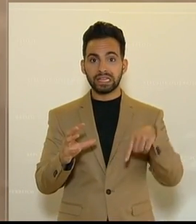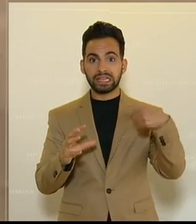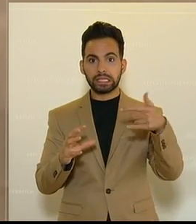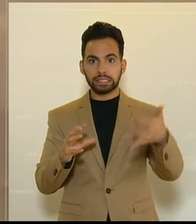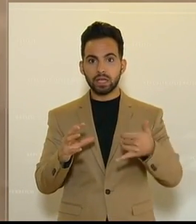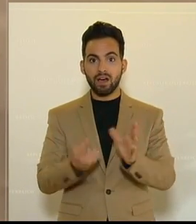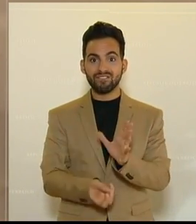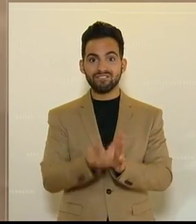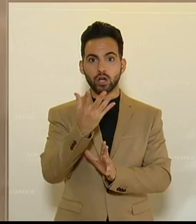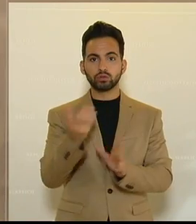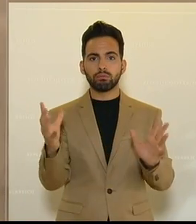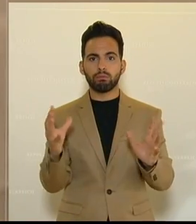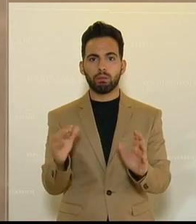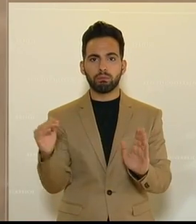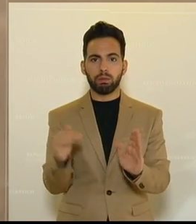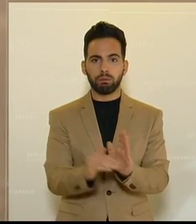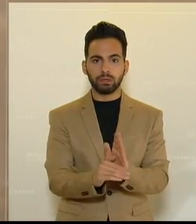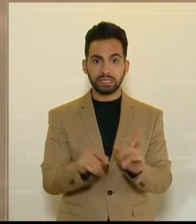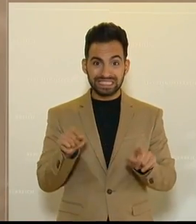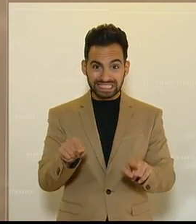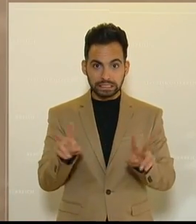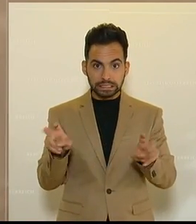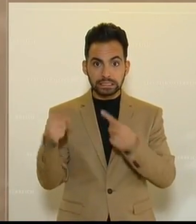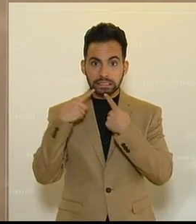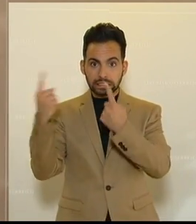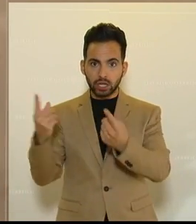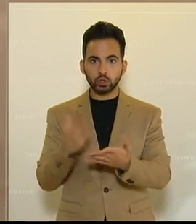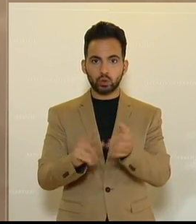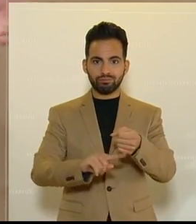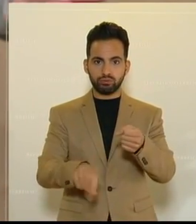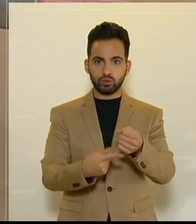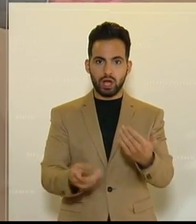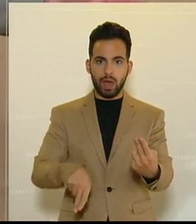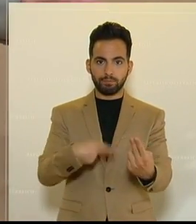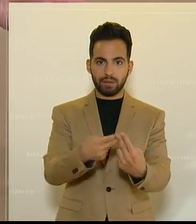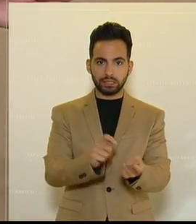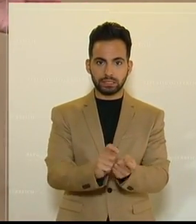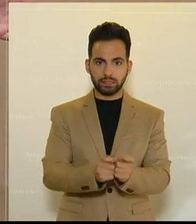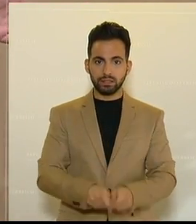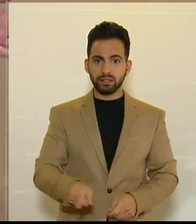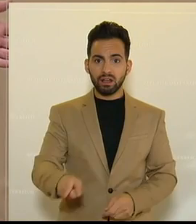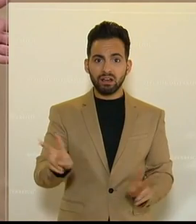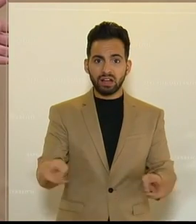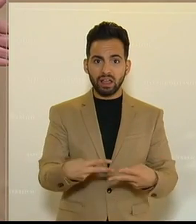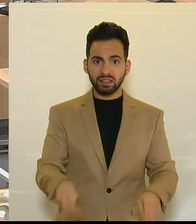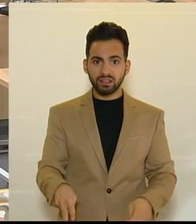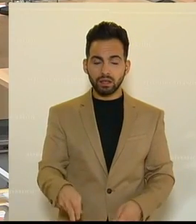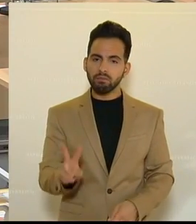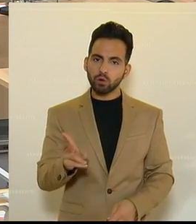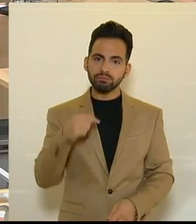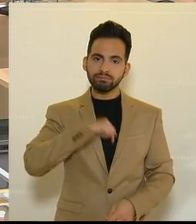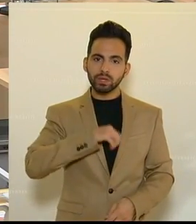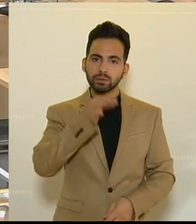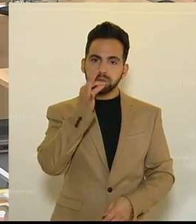Wachstum zurückfällt. Schon das hätten sie anpassen müssen, konnten sie aber nicht, weil sie können es nicht.